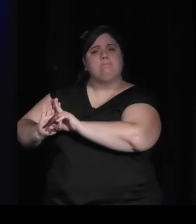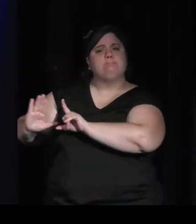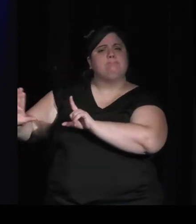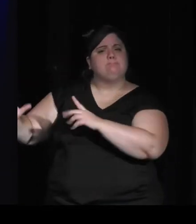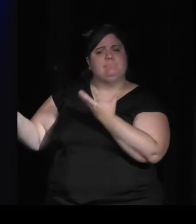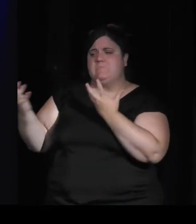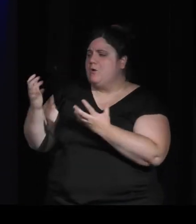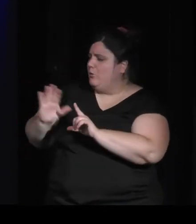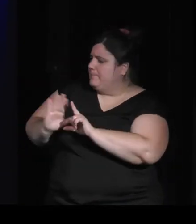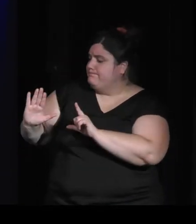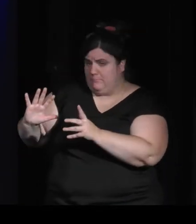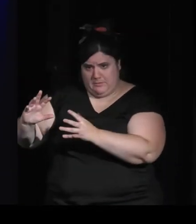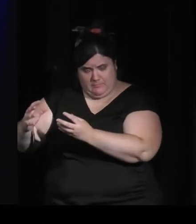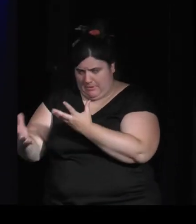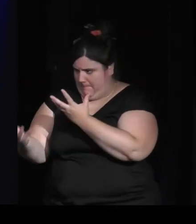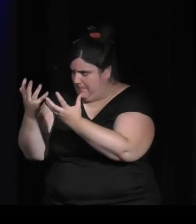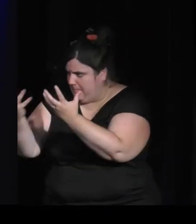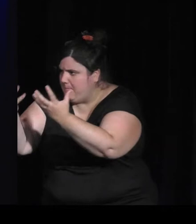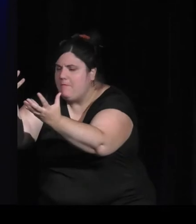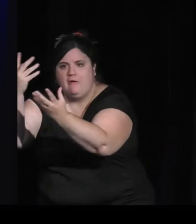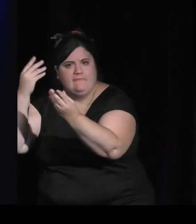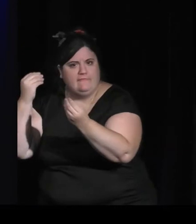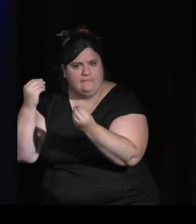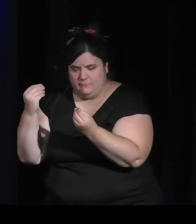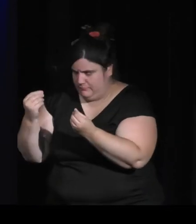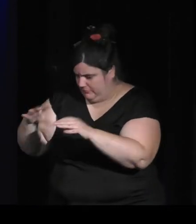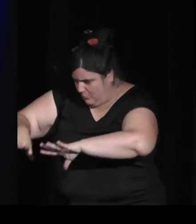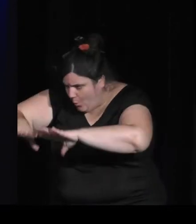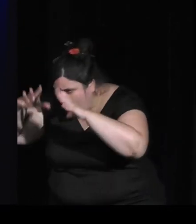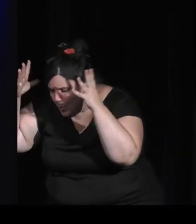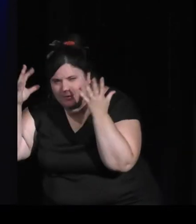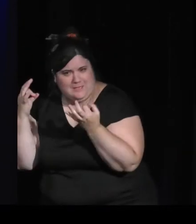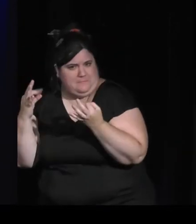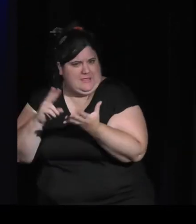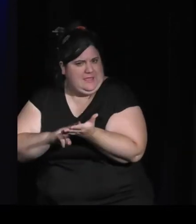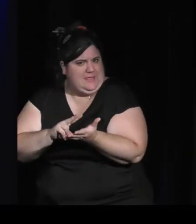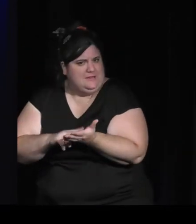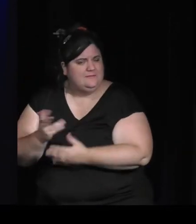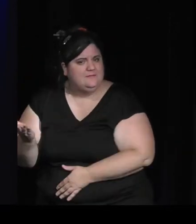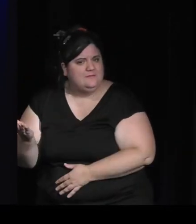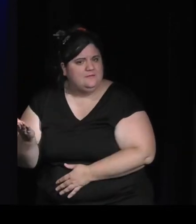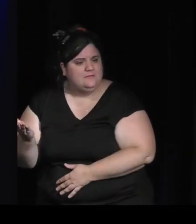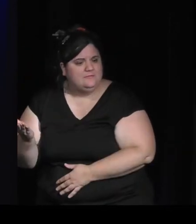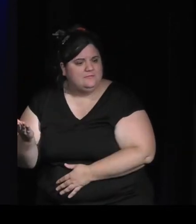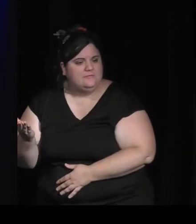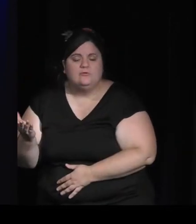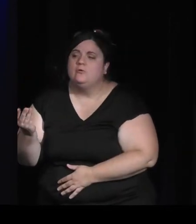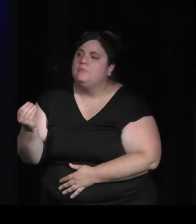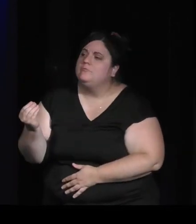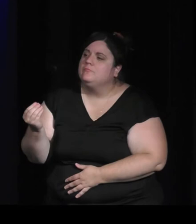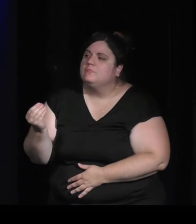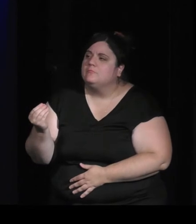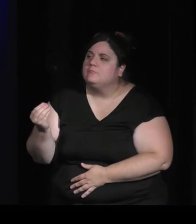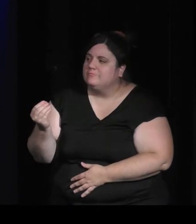décors numériques réalistes, on va dire. D'un seul coup, on se dit, tiens, des médiums, on va dire